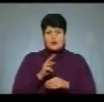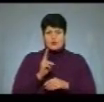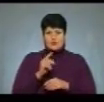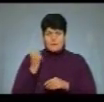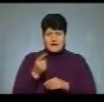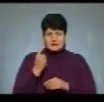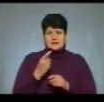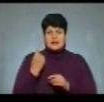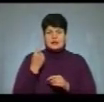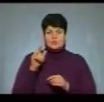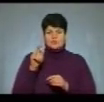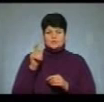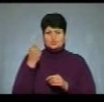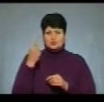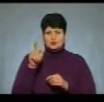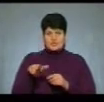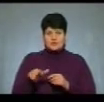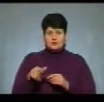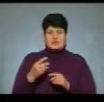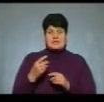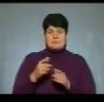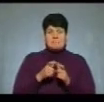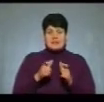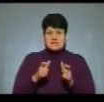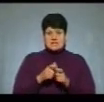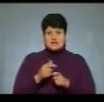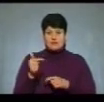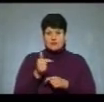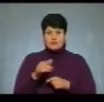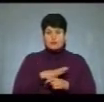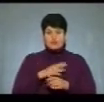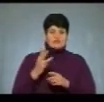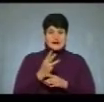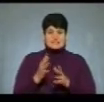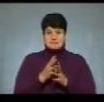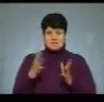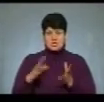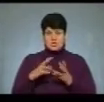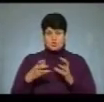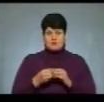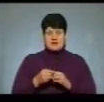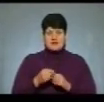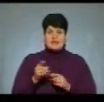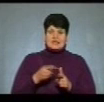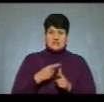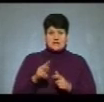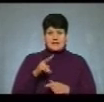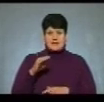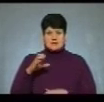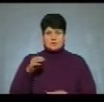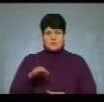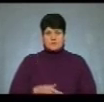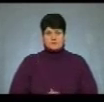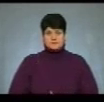І в грудневих платіжках за газ були приблизно втричі вищі суми, ніж у листопадових. Роксолана Буча, Олександра Єльшотко, Владислав